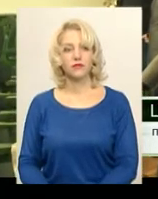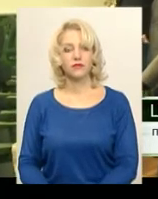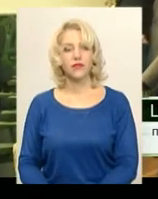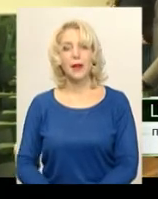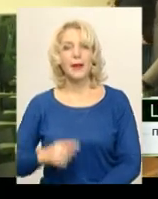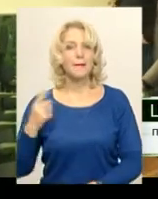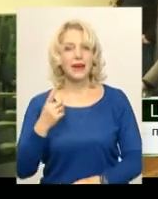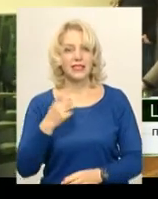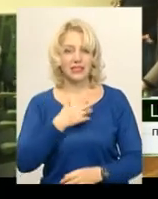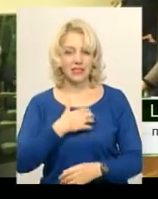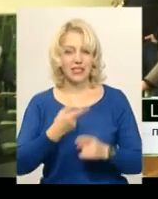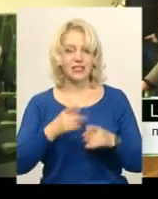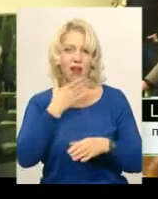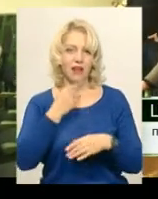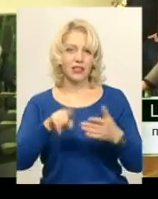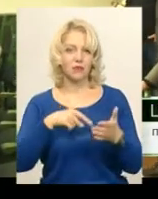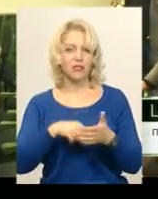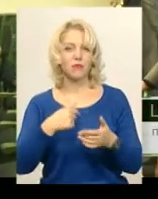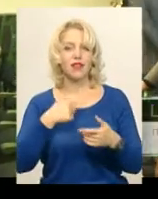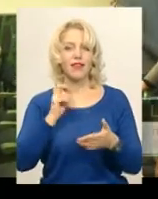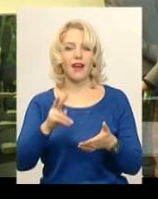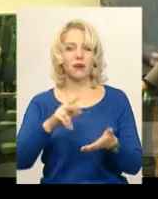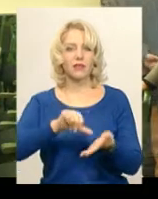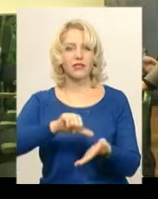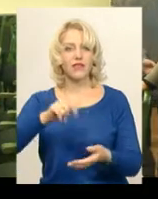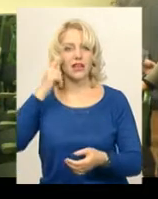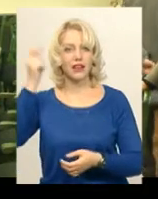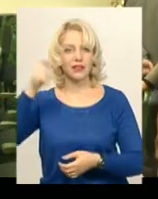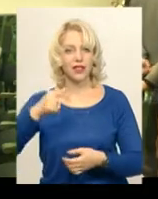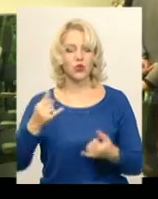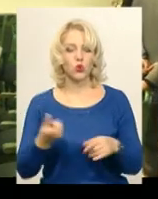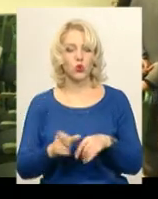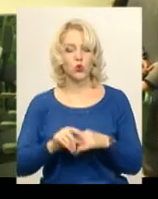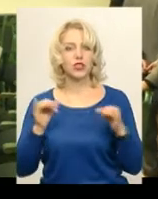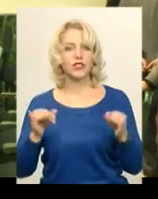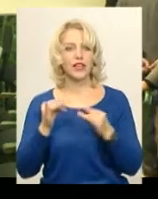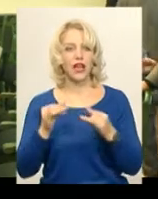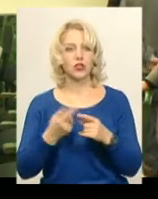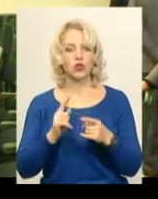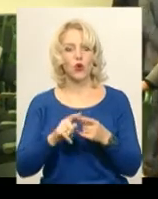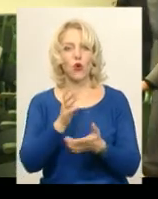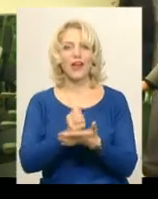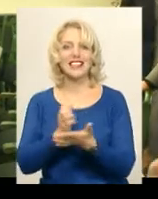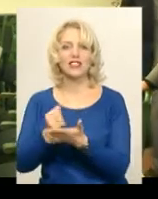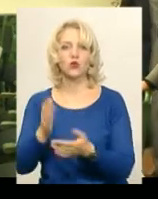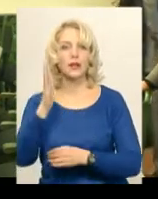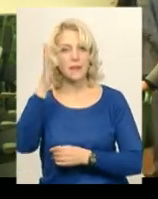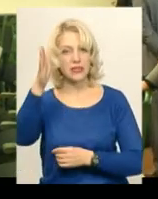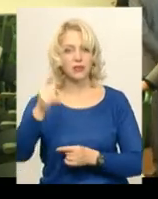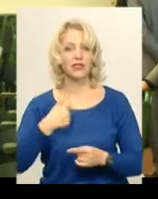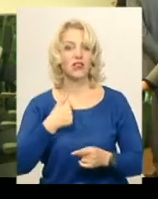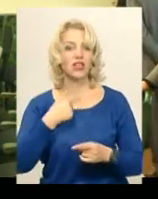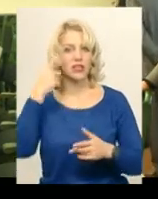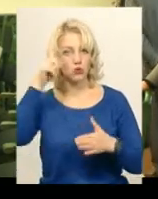Перш за все, це дуже гарне місто. І мене, як представника китайського, дуже цікавлять його логістичні ресурси, перспективи. І я